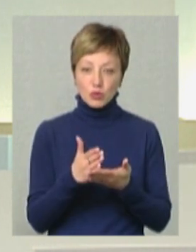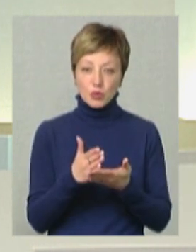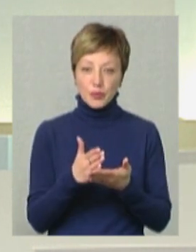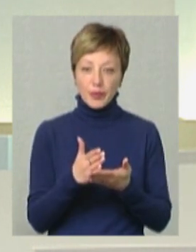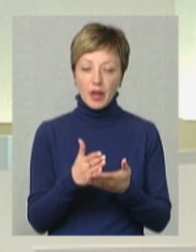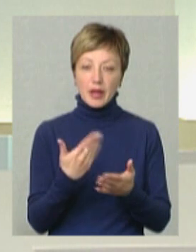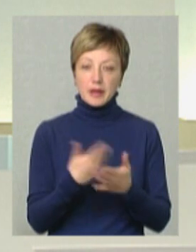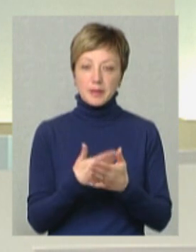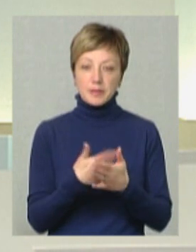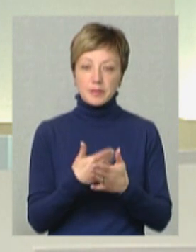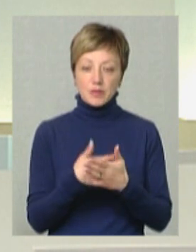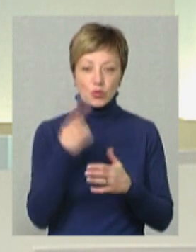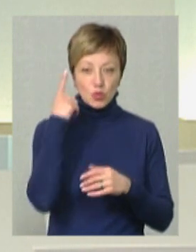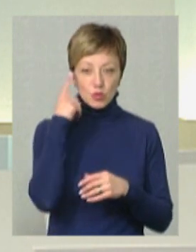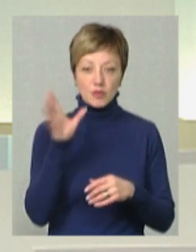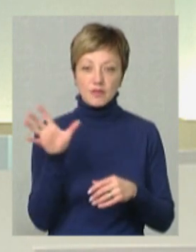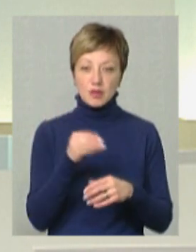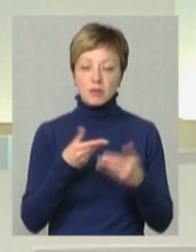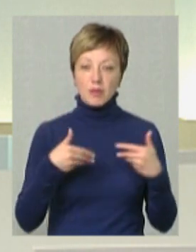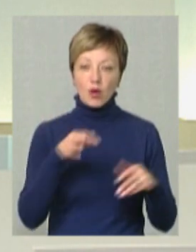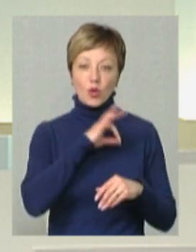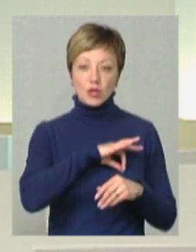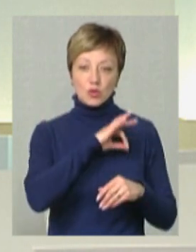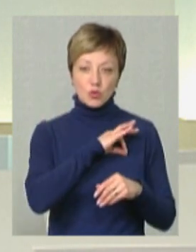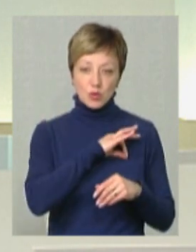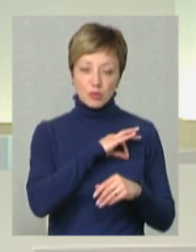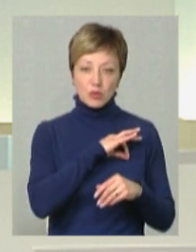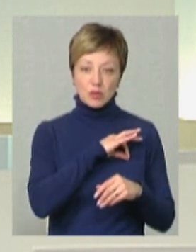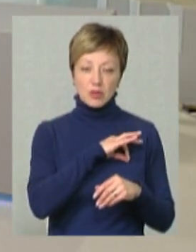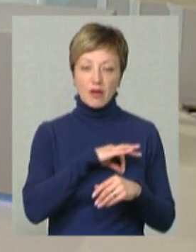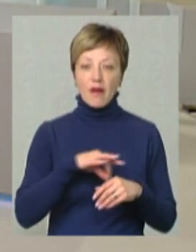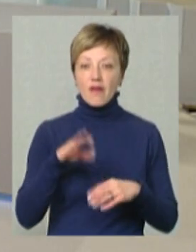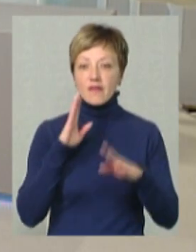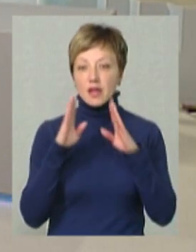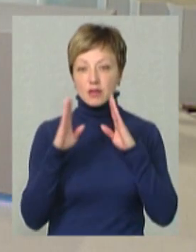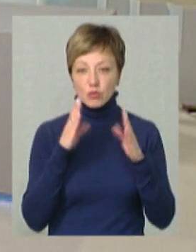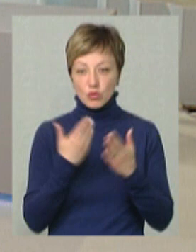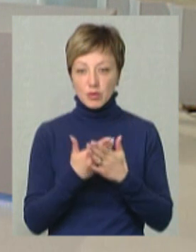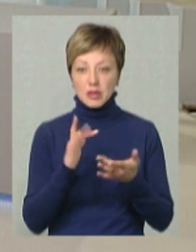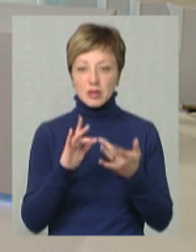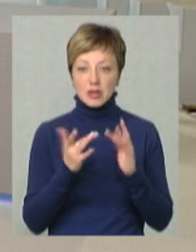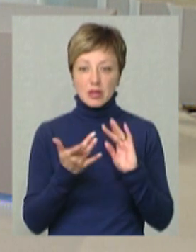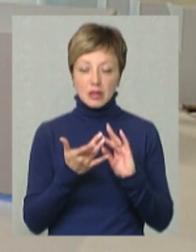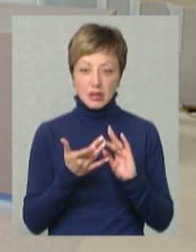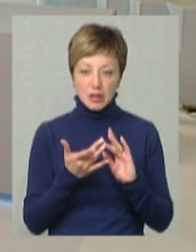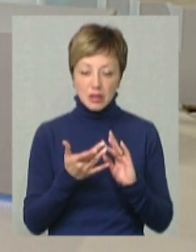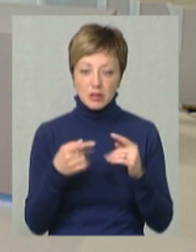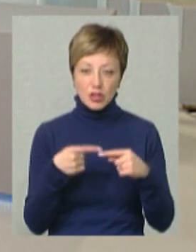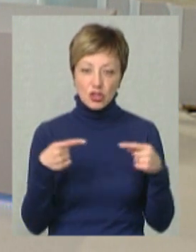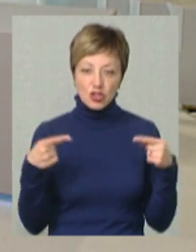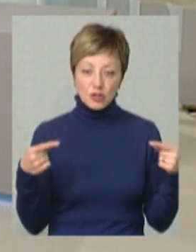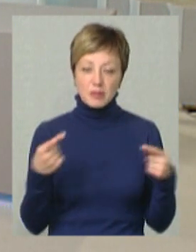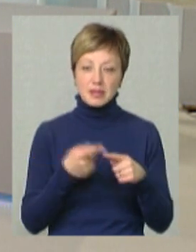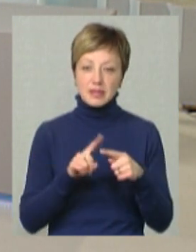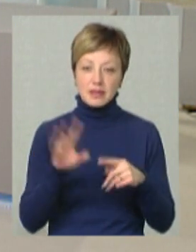До прикладу, я думаю, що всі ми користуємося Фейсбуком, соціальними мережами, іншими.